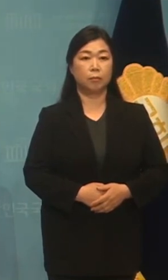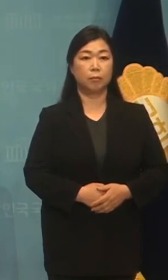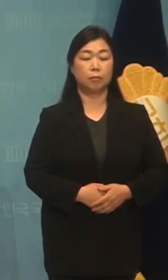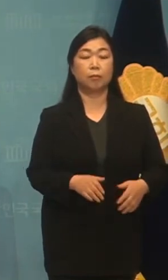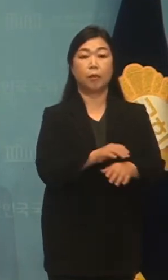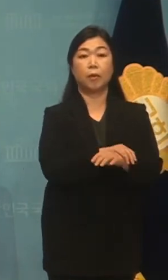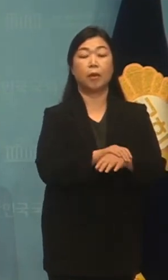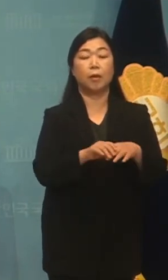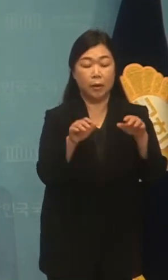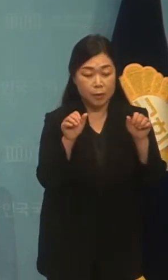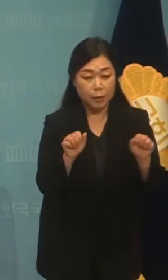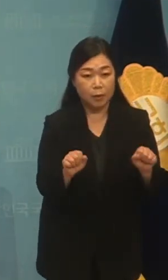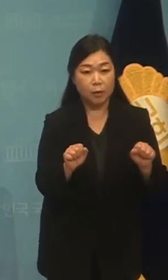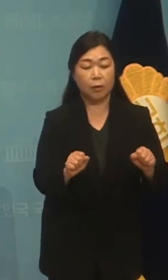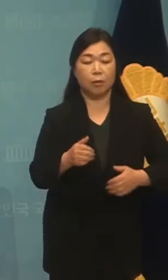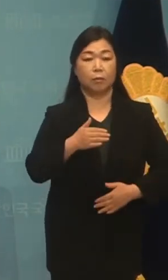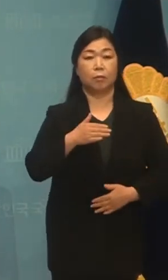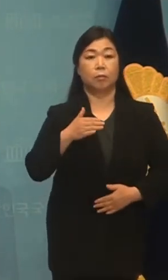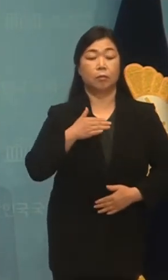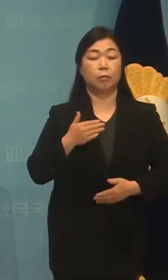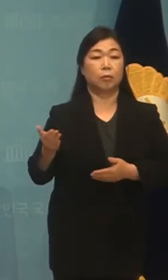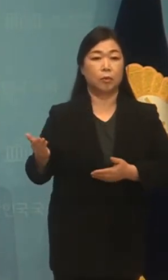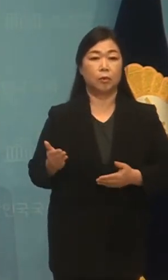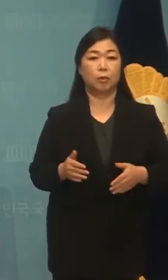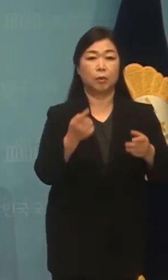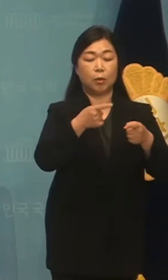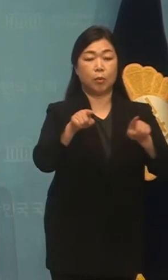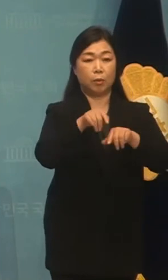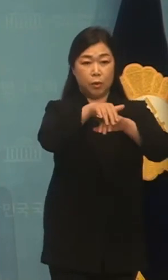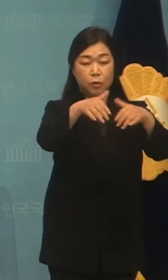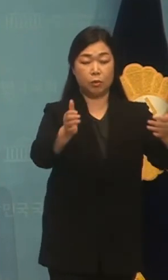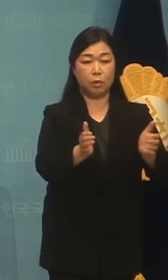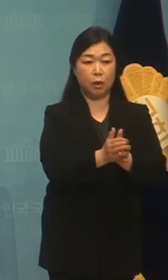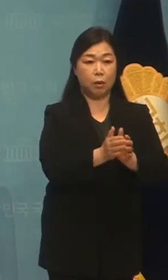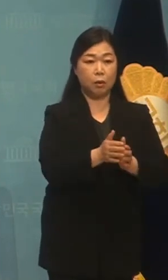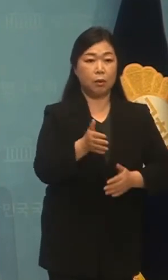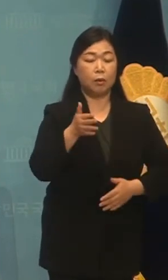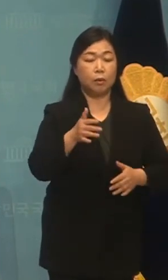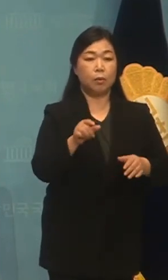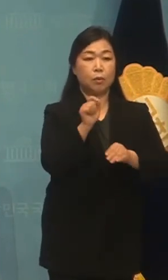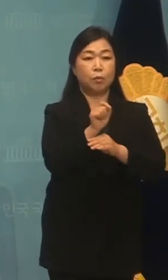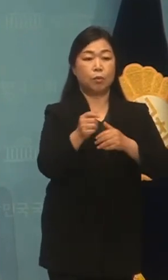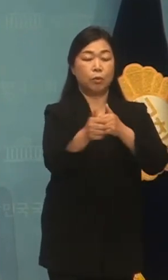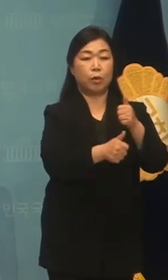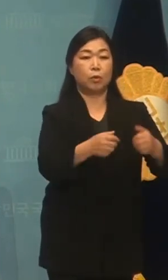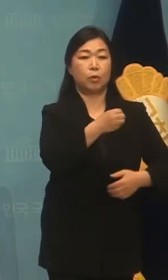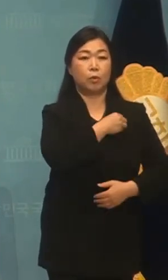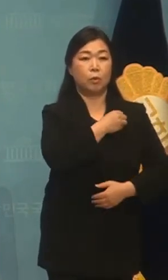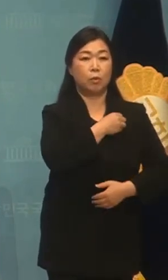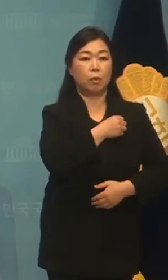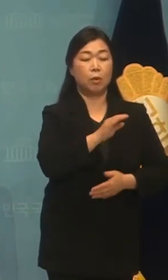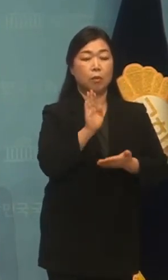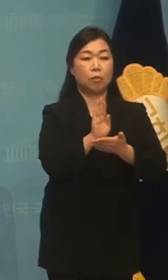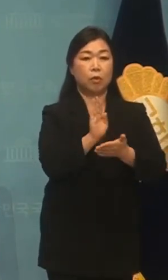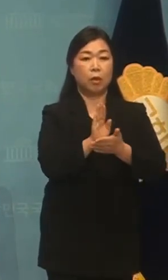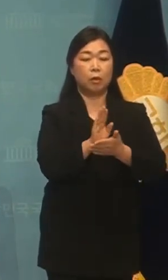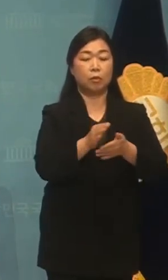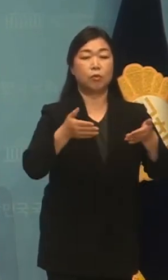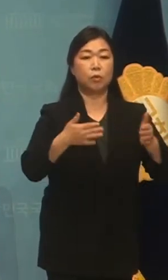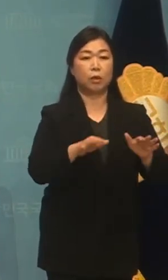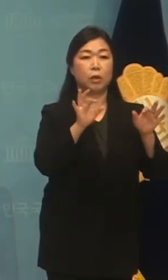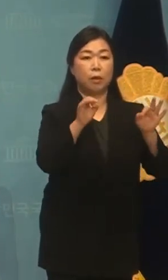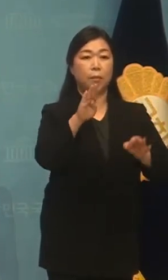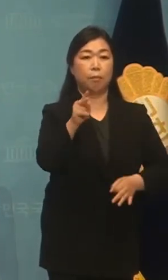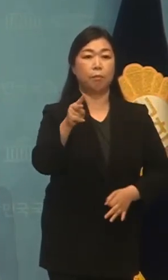안녕하세요. 저는 더불어민주당 정보추소 성남시 분담을 주신 국회의원